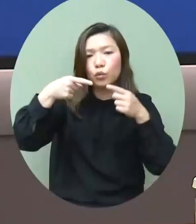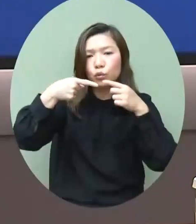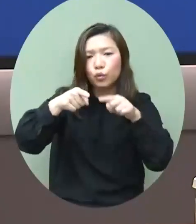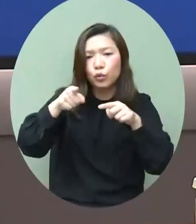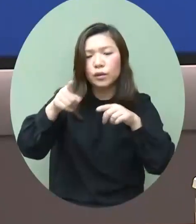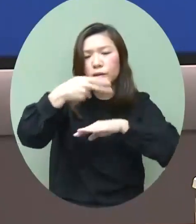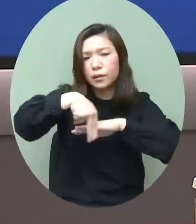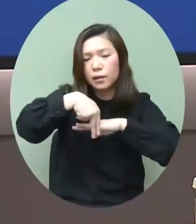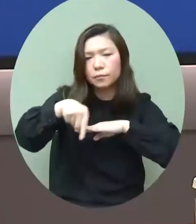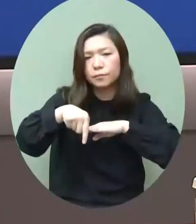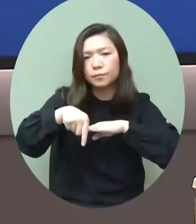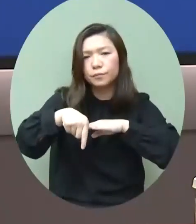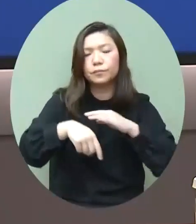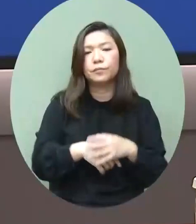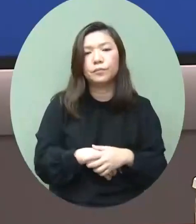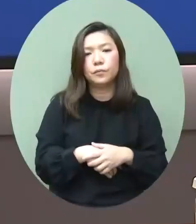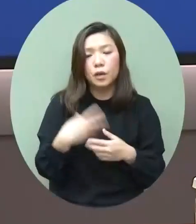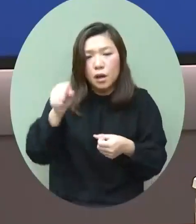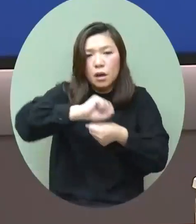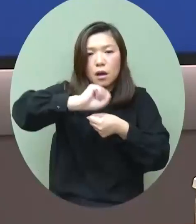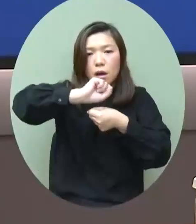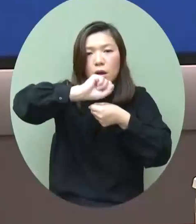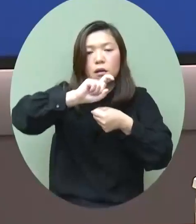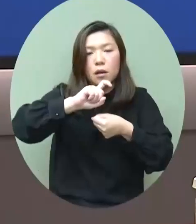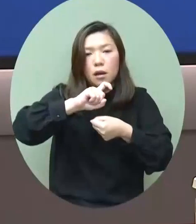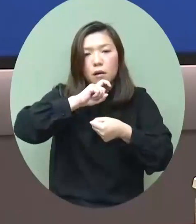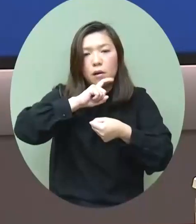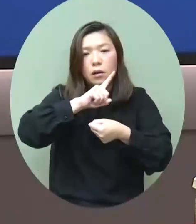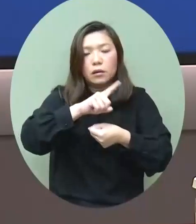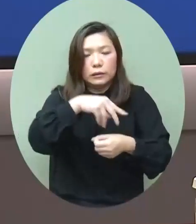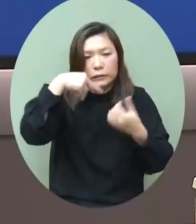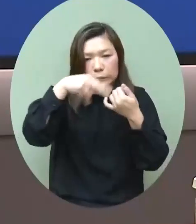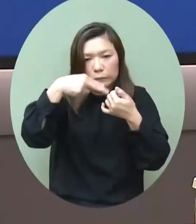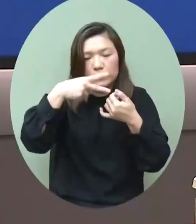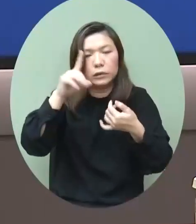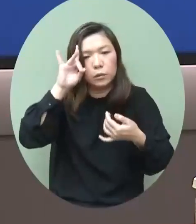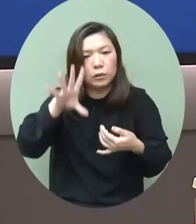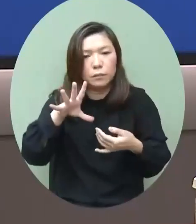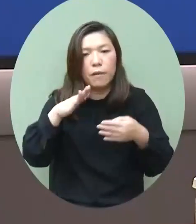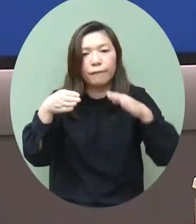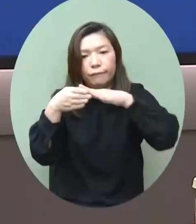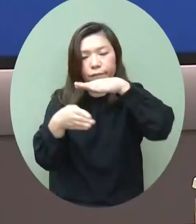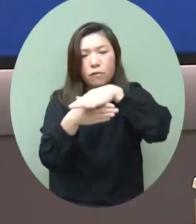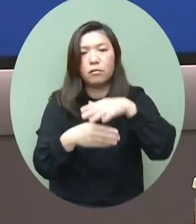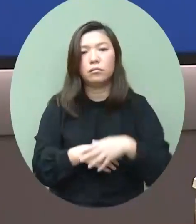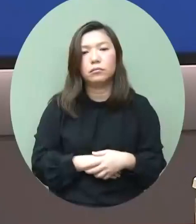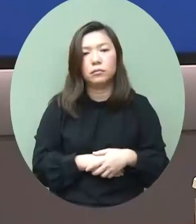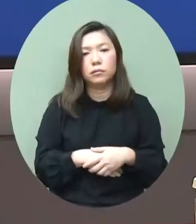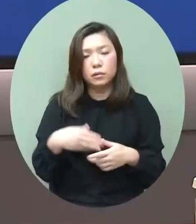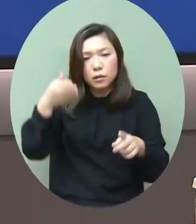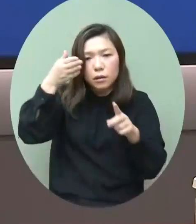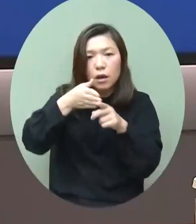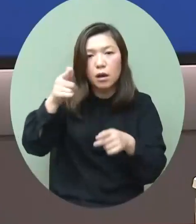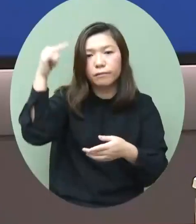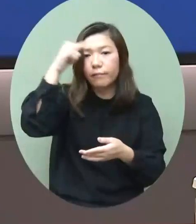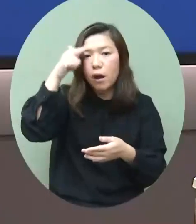制其後亦都增加了一些檢疫酒店的房間以及對於航空公